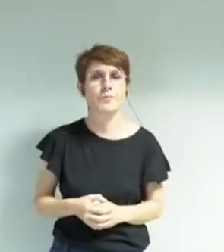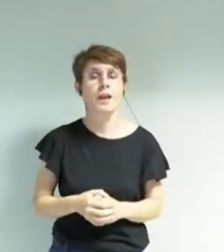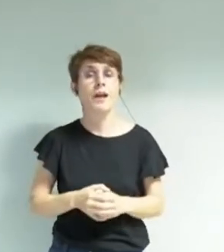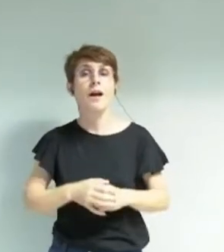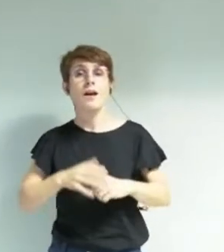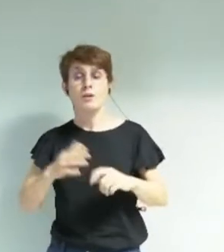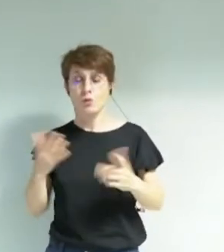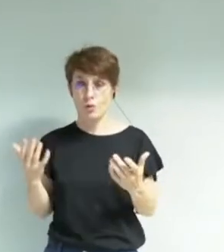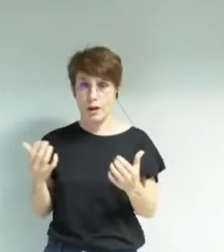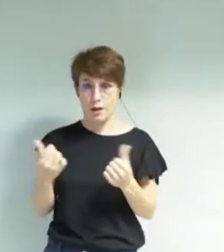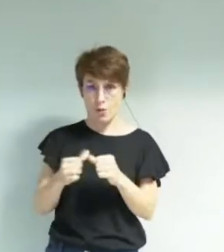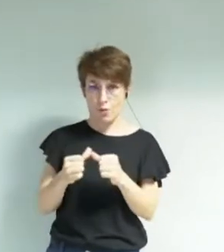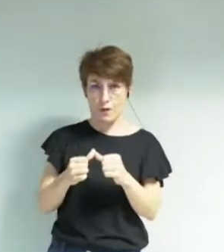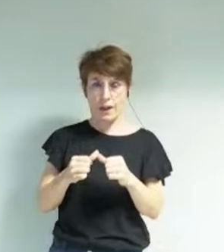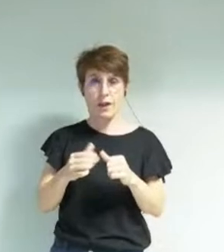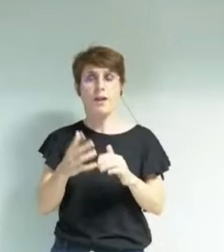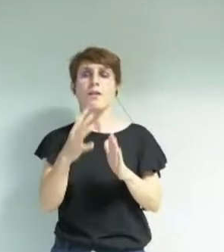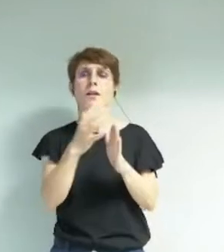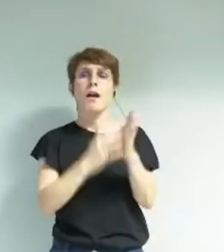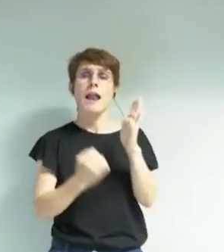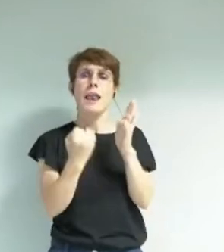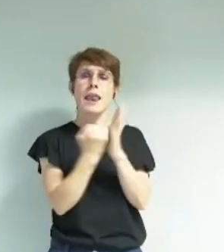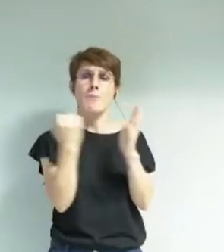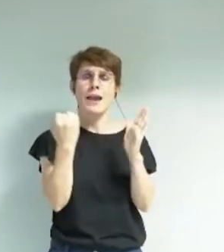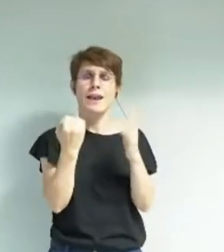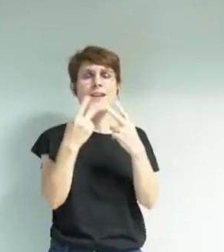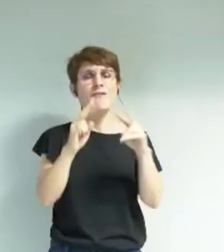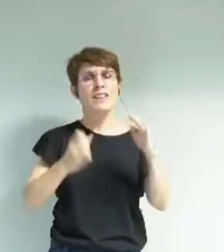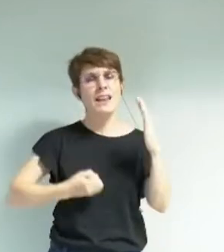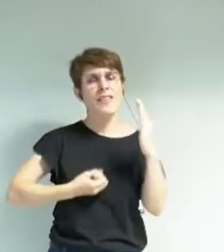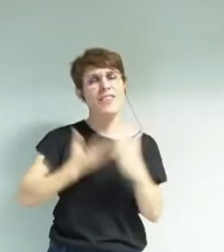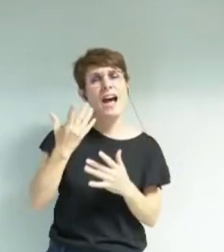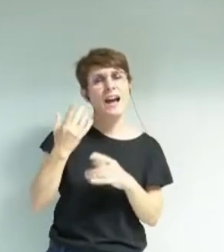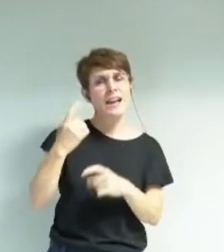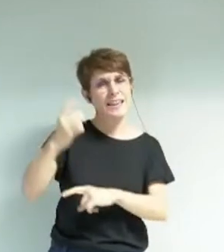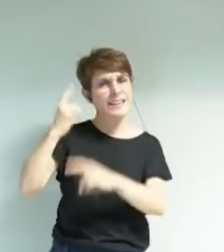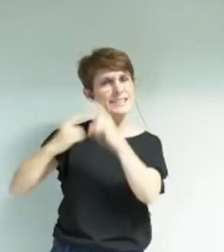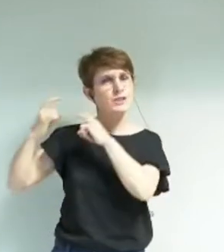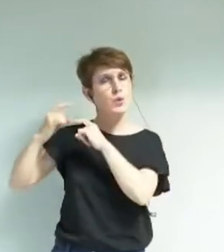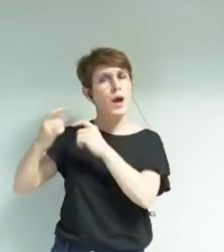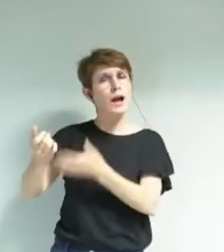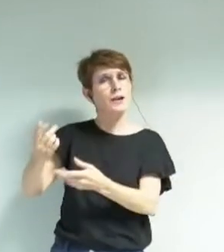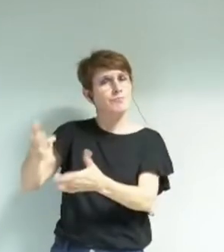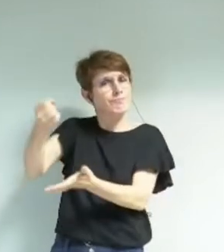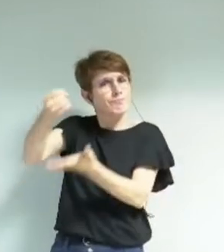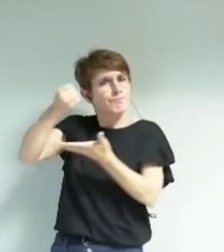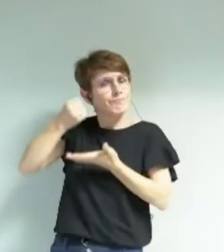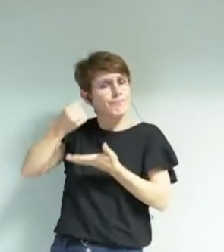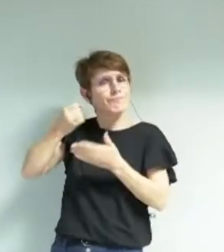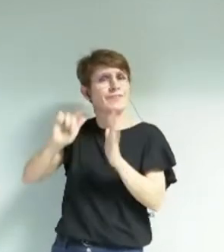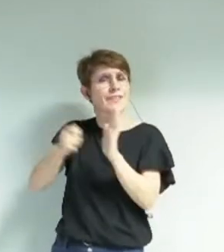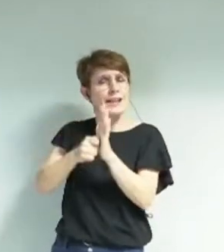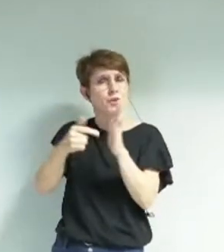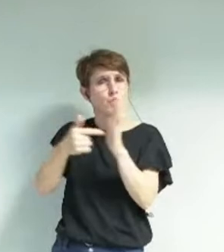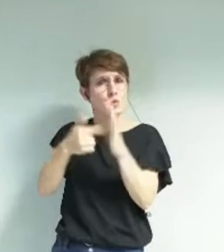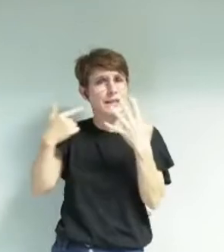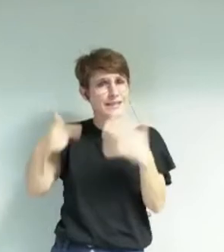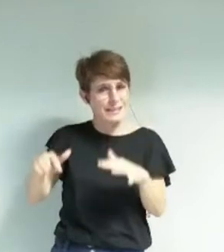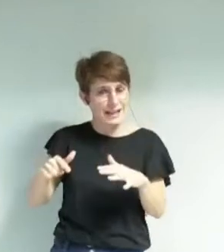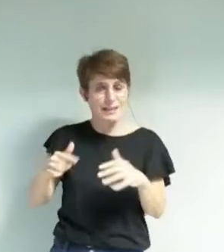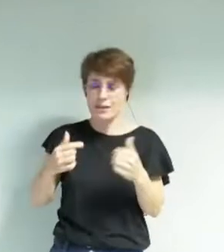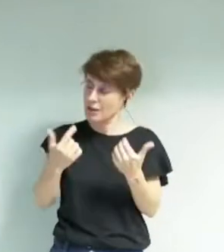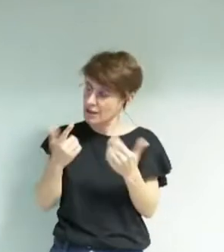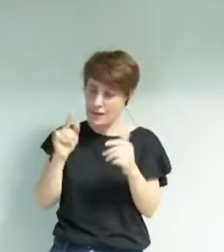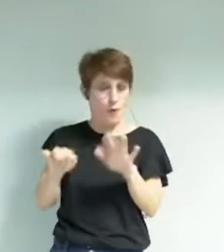entreprises dans le cadre du label « Ville d'art et d'histoire » obtenu en 2017, en encourageant la recherche et la médiation sur nos biens communs,